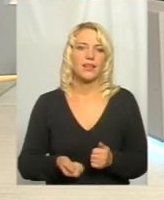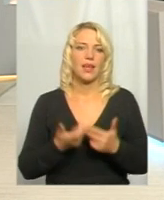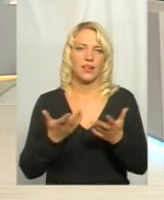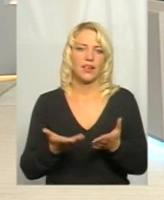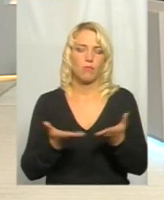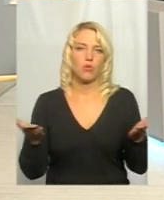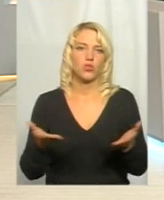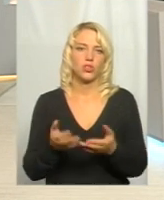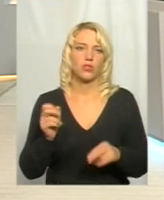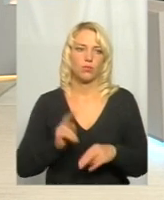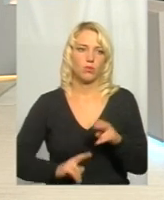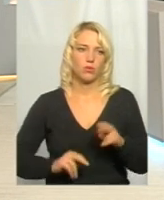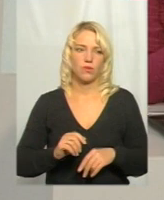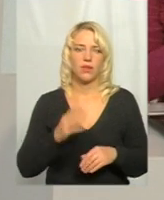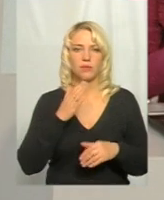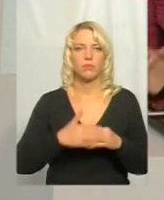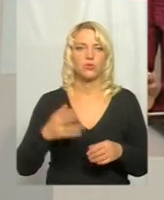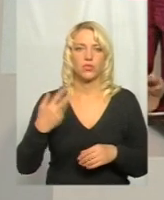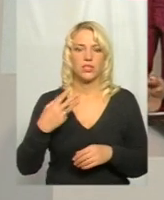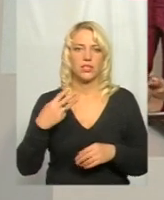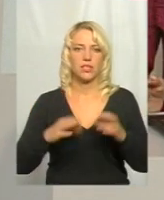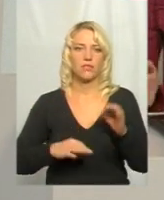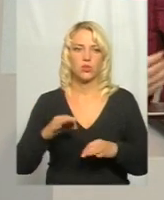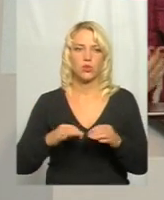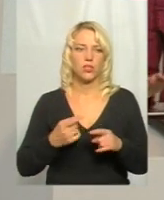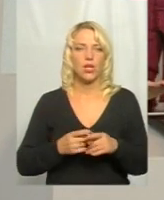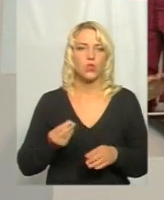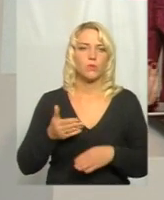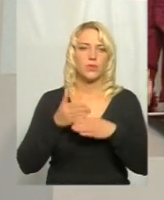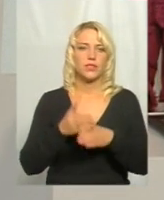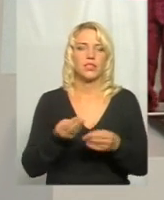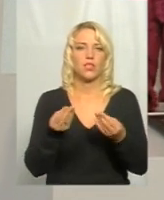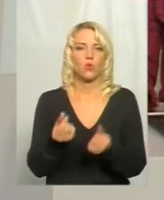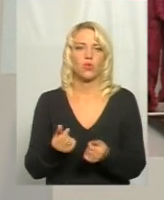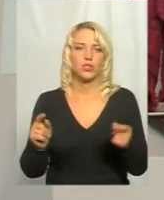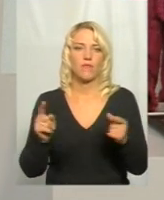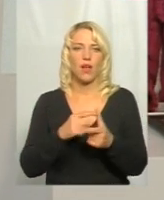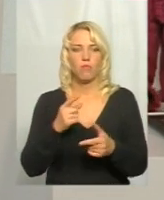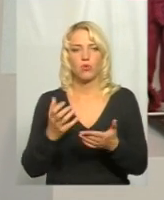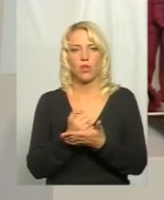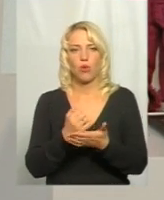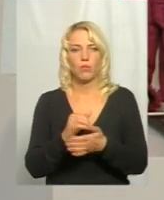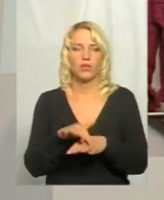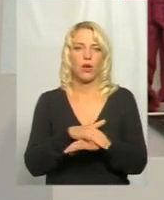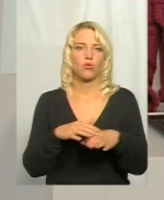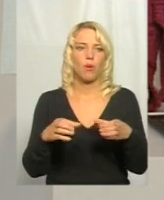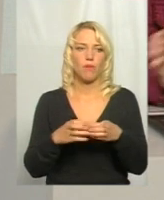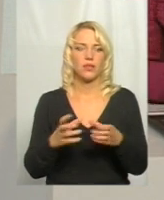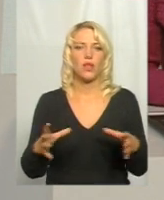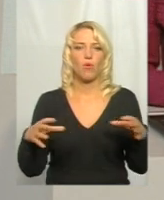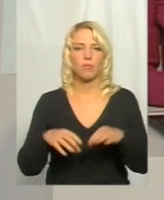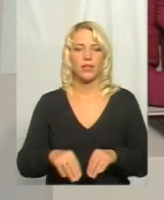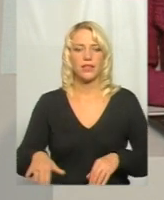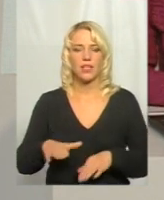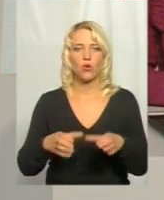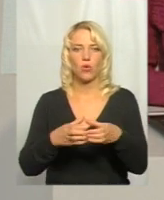наступний рік. І близько 30% субвенційних коштів або зароблених громадою. Об'єднані